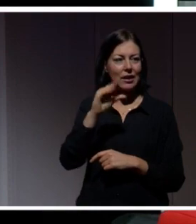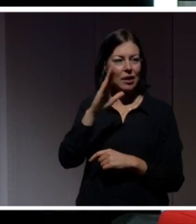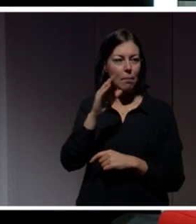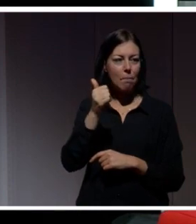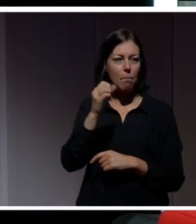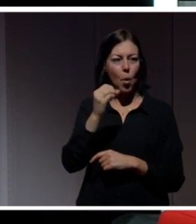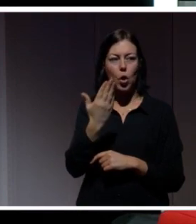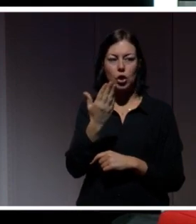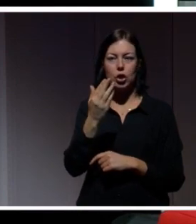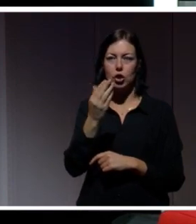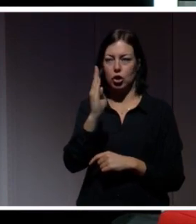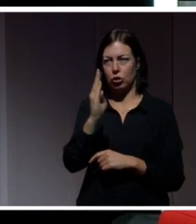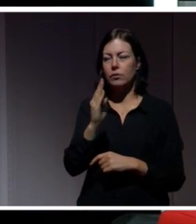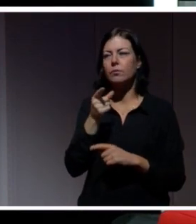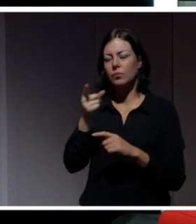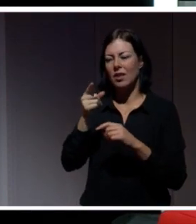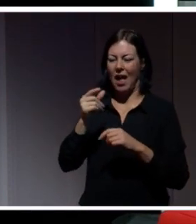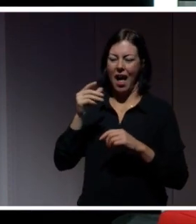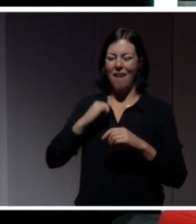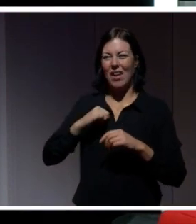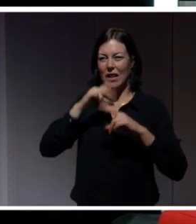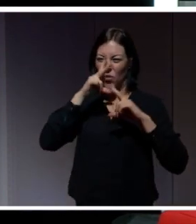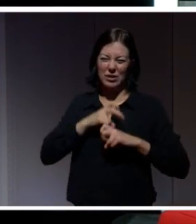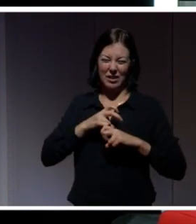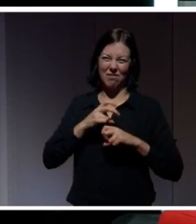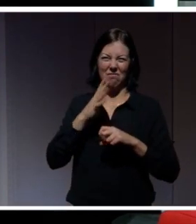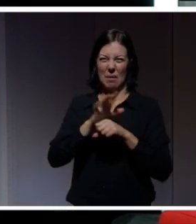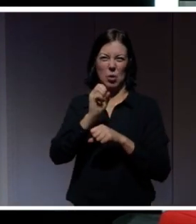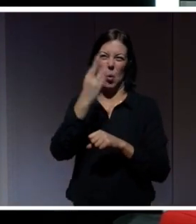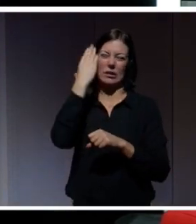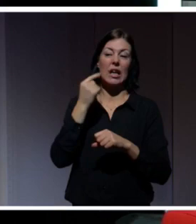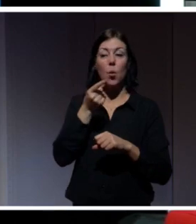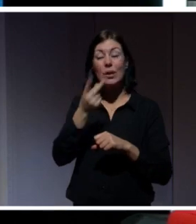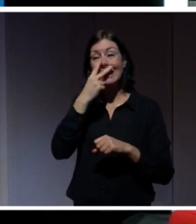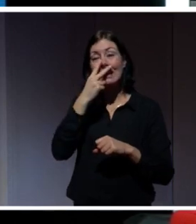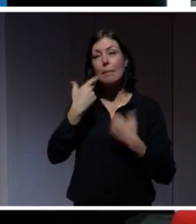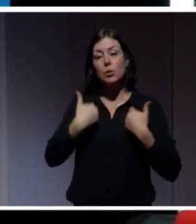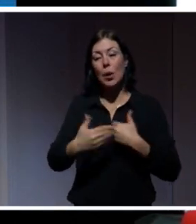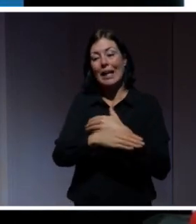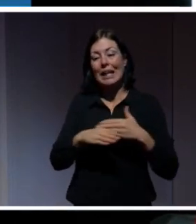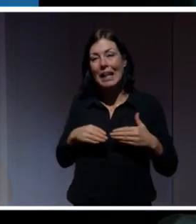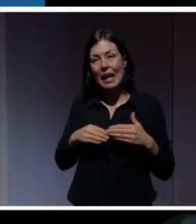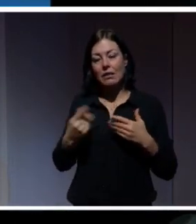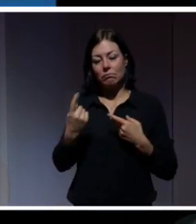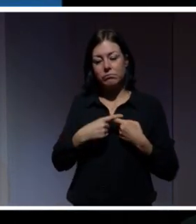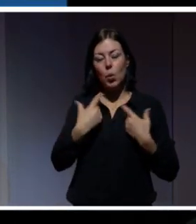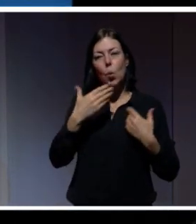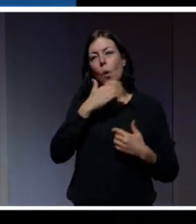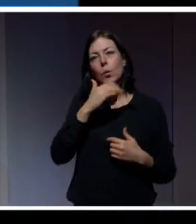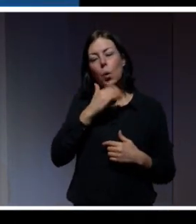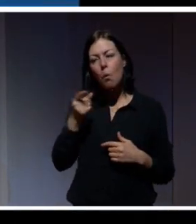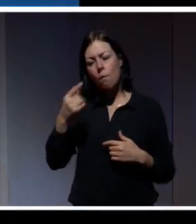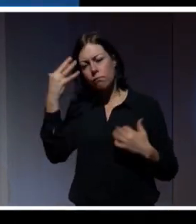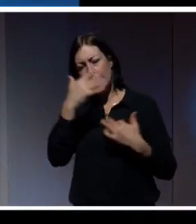av i sin tidiga forskning för mer än 15 år sedan. När hon tittade just på personlig integritet bland ungdomar och funderade över hur ungdomar